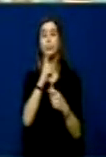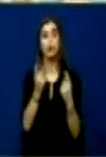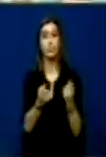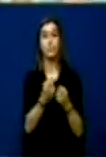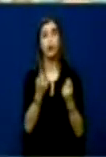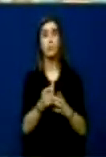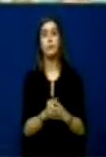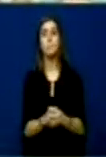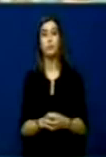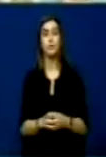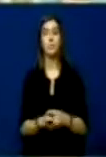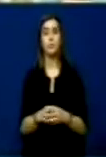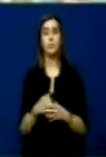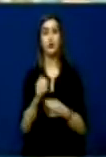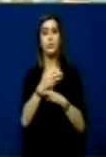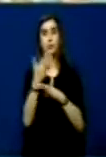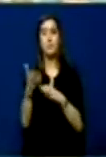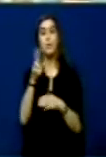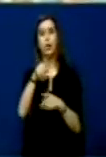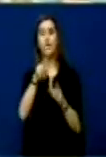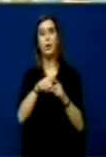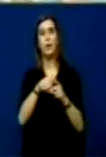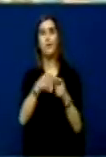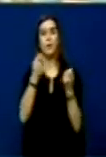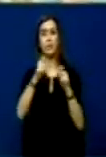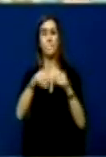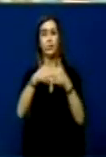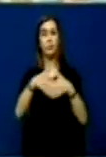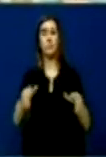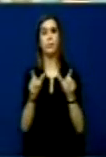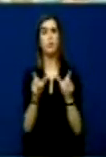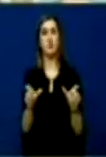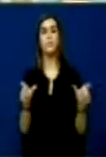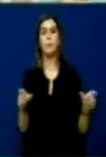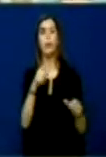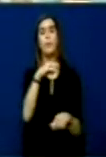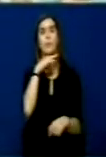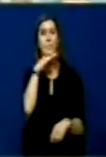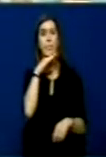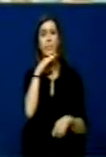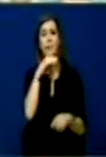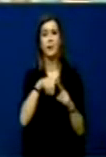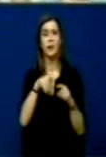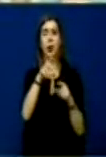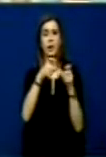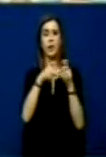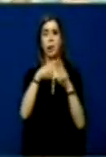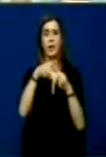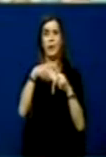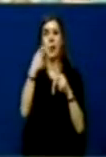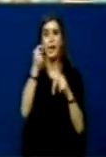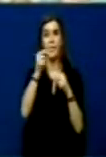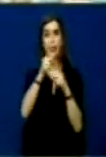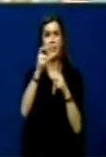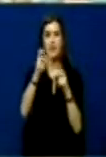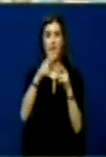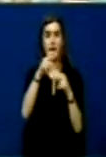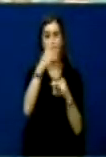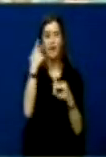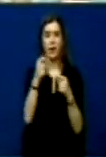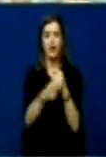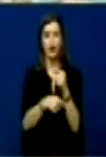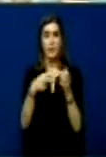këto. Më pastaj, janë edhe barikadat dhe uzurpimi i ndërtesis e komunës së shtërpësës në korrik të vitit 2008.